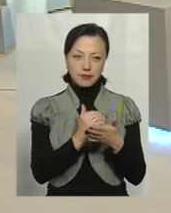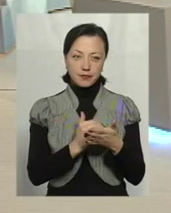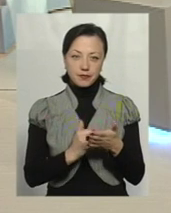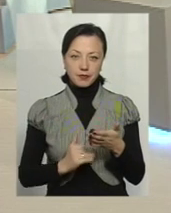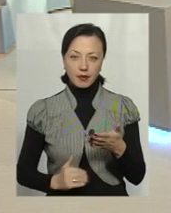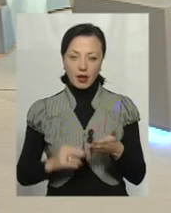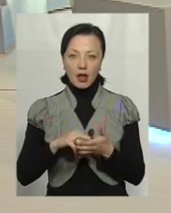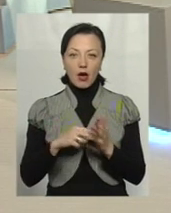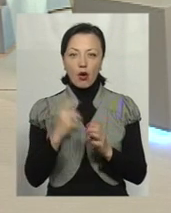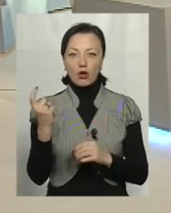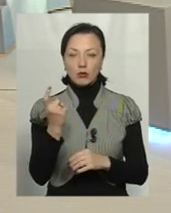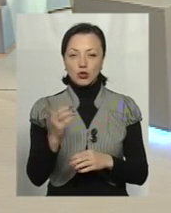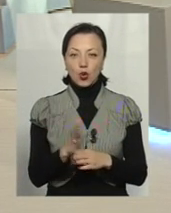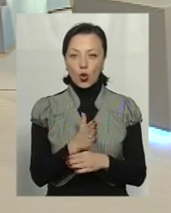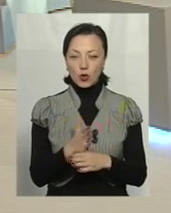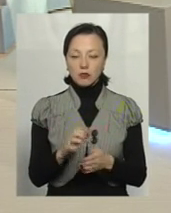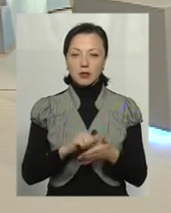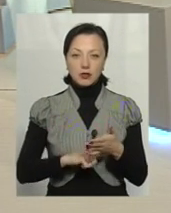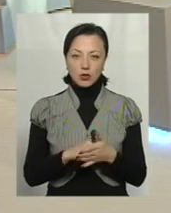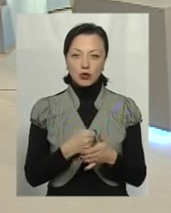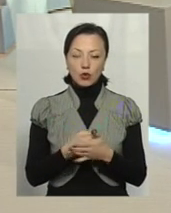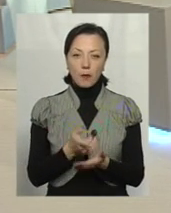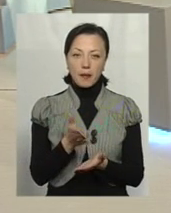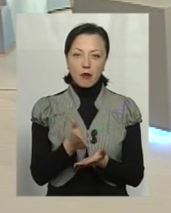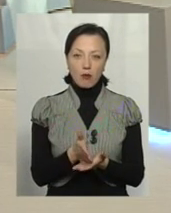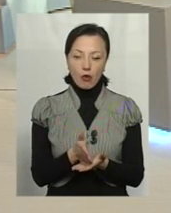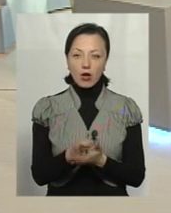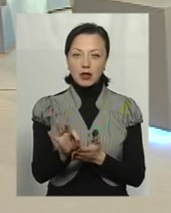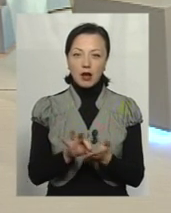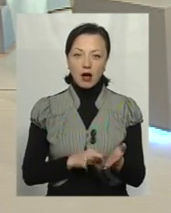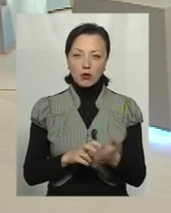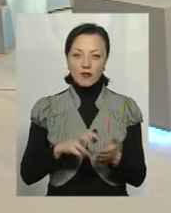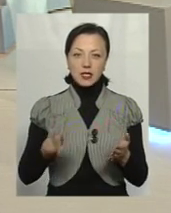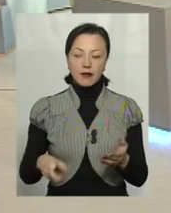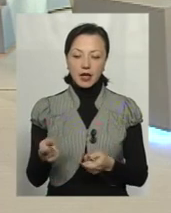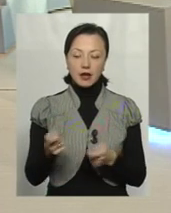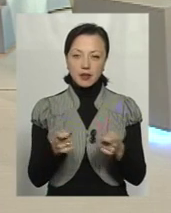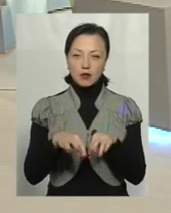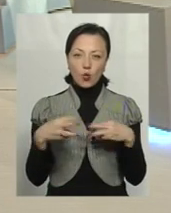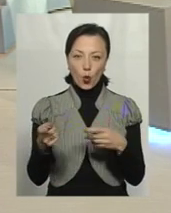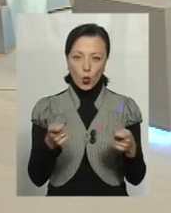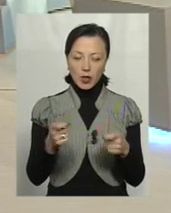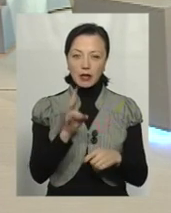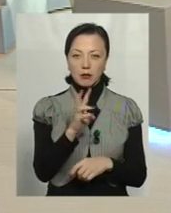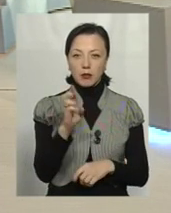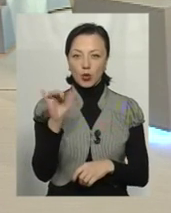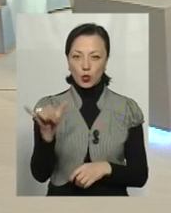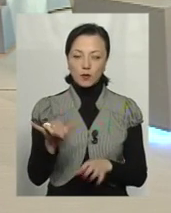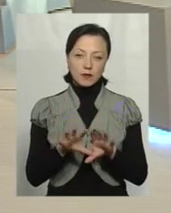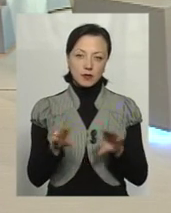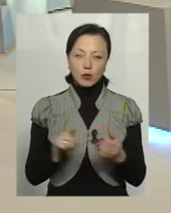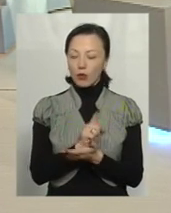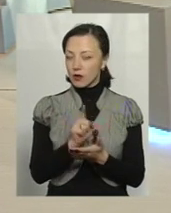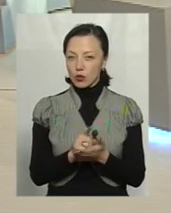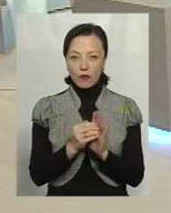розділу призводить до прямого і негайного відставки керівництва уряду і НБУ. Це